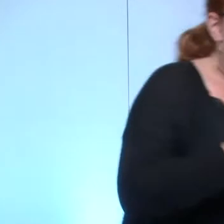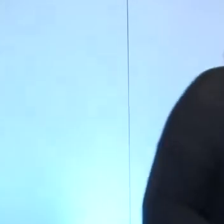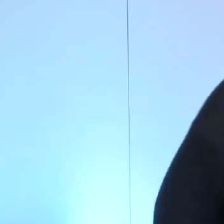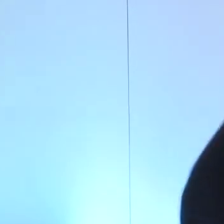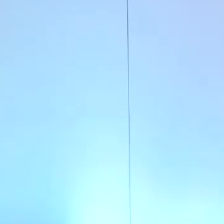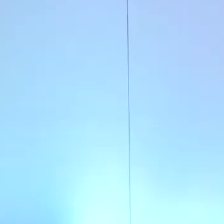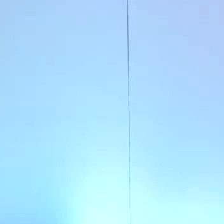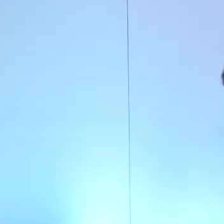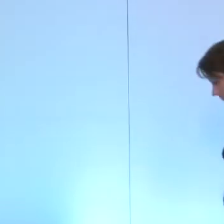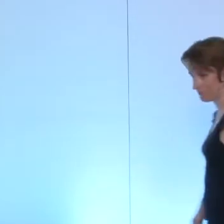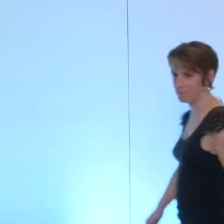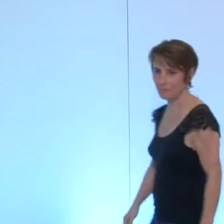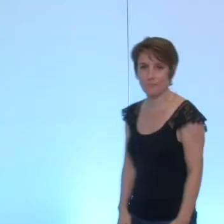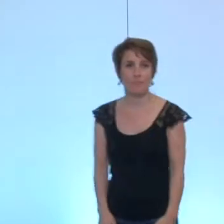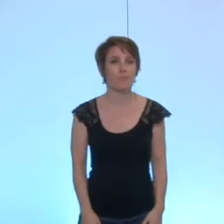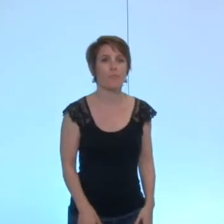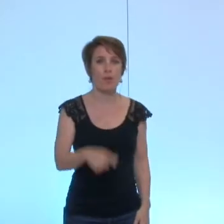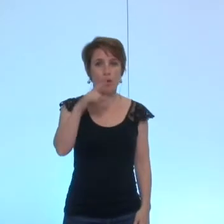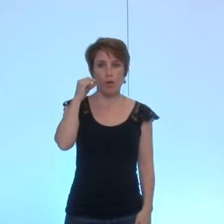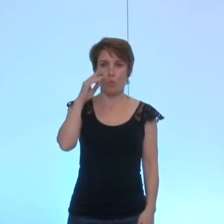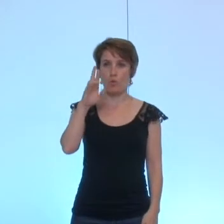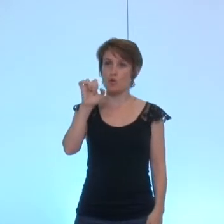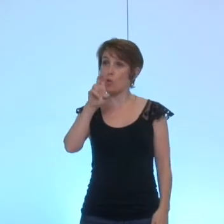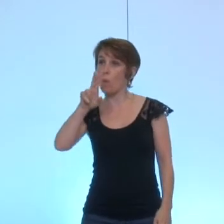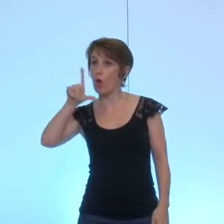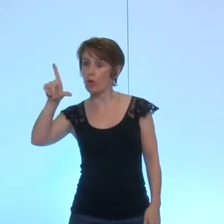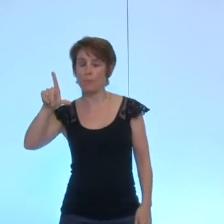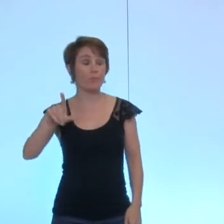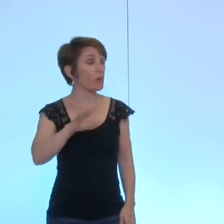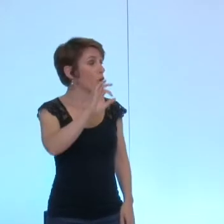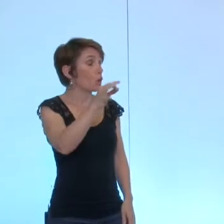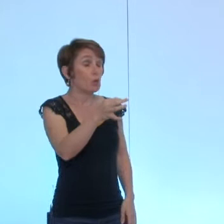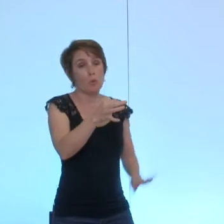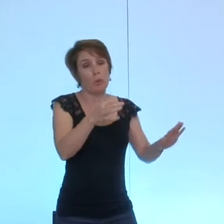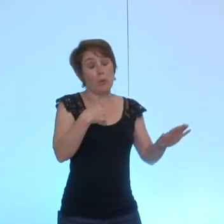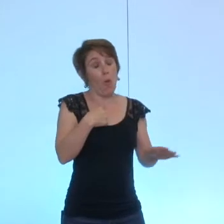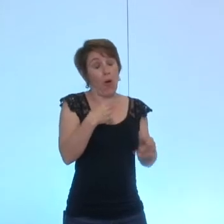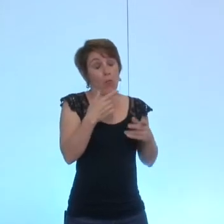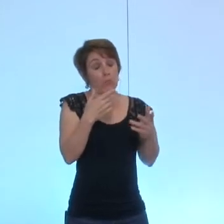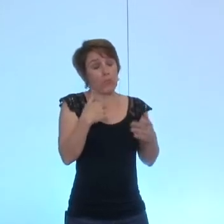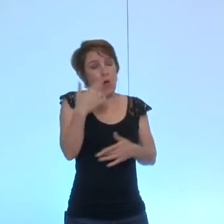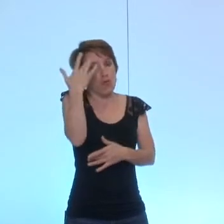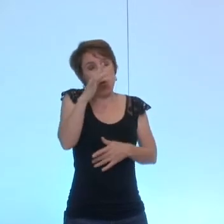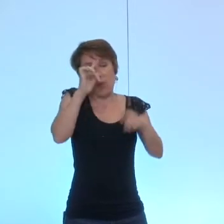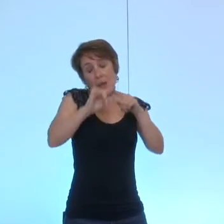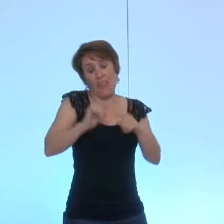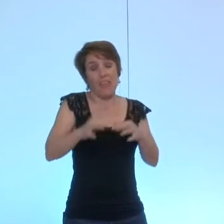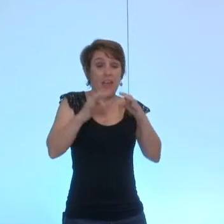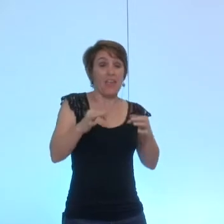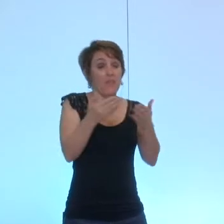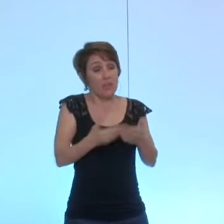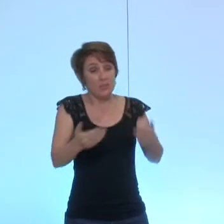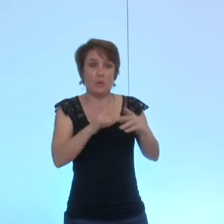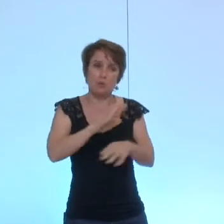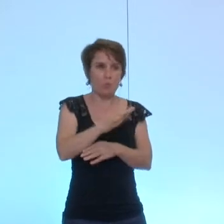M. Breuil Oui M. le maire très rapidement je ne connais pas spécifiquement cette problématique mais enfin en survenant la délibération on